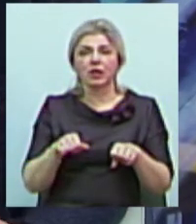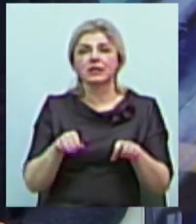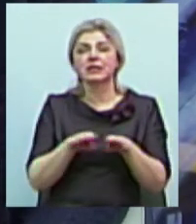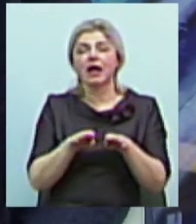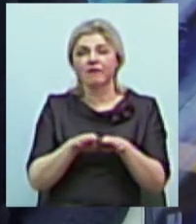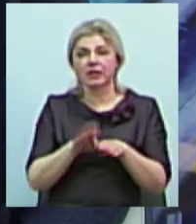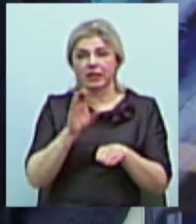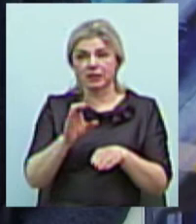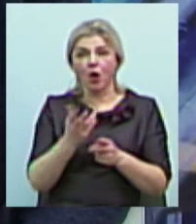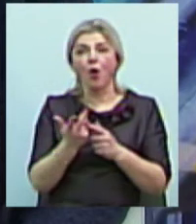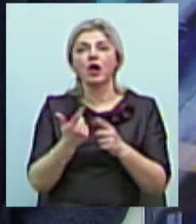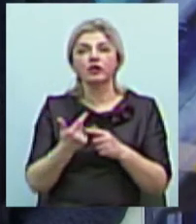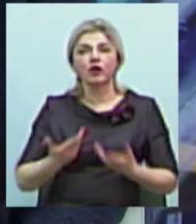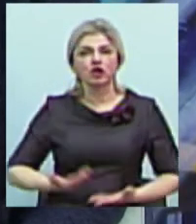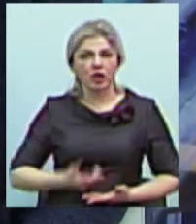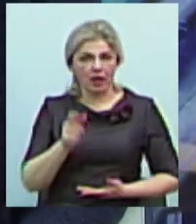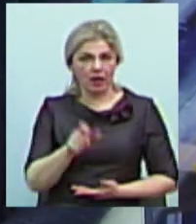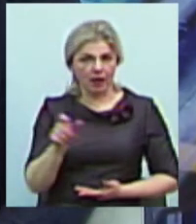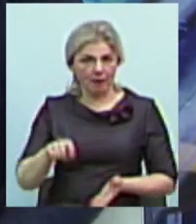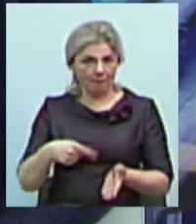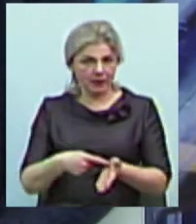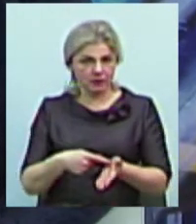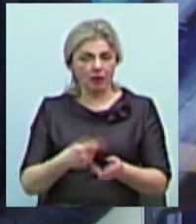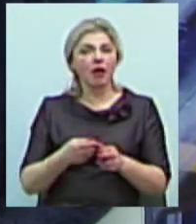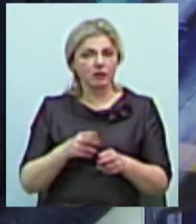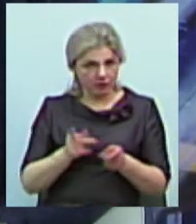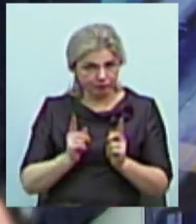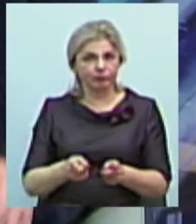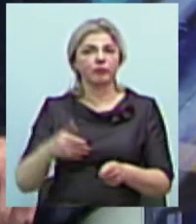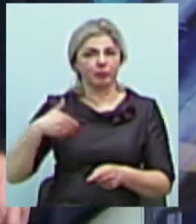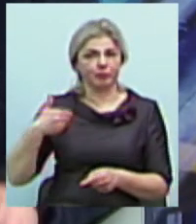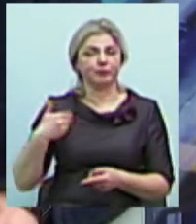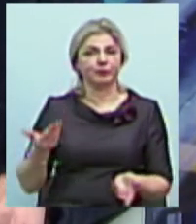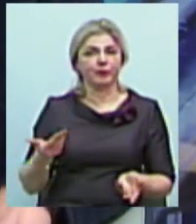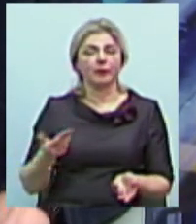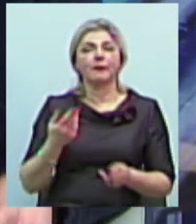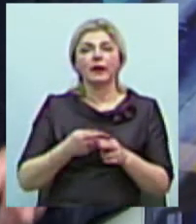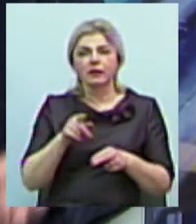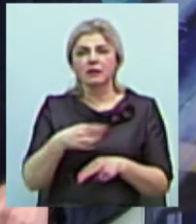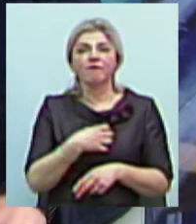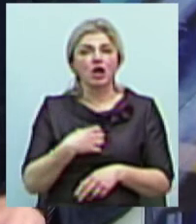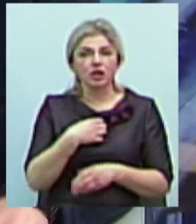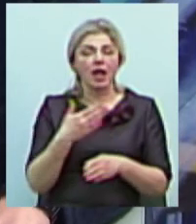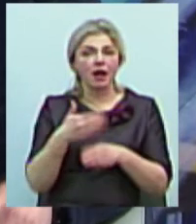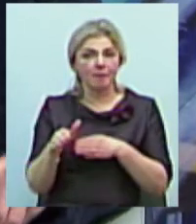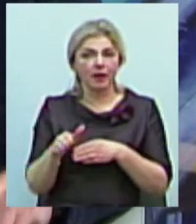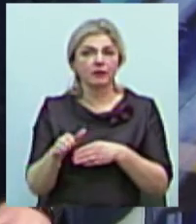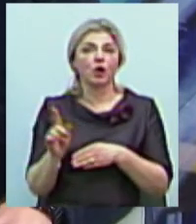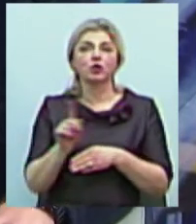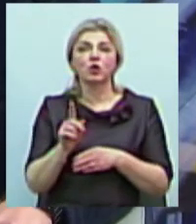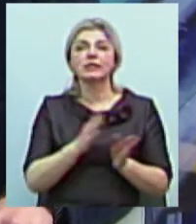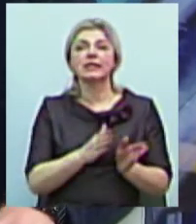кількістю жителів міста. І це тоді дійсно працює. Тобто дуже важливі елементи в такому разі – це